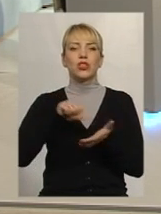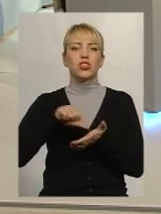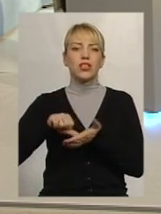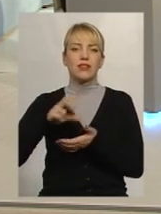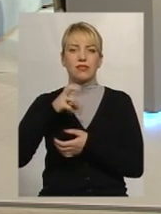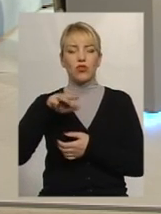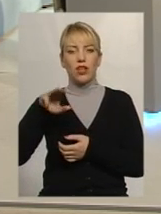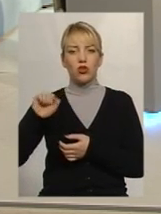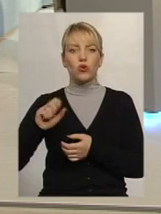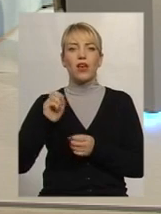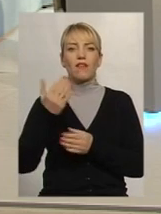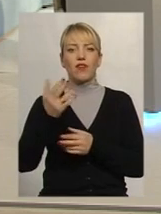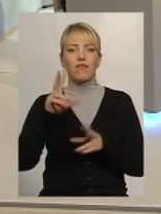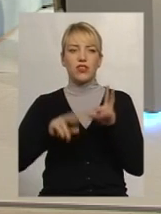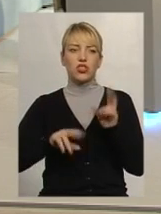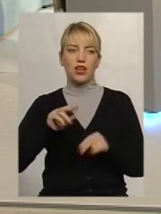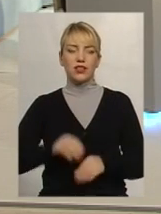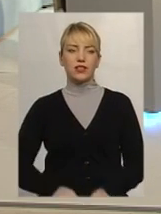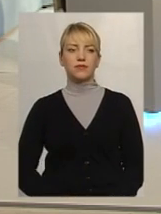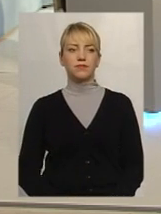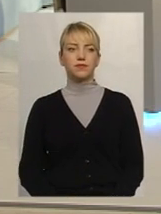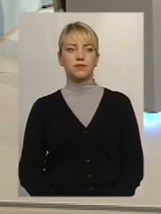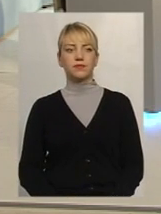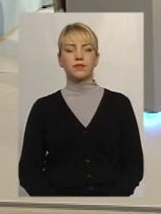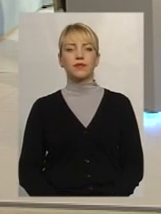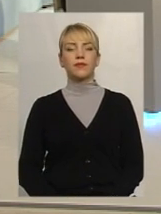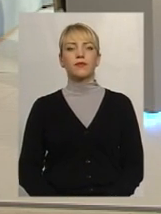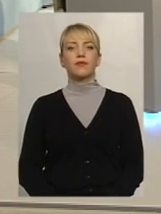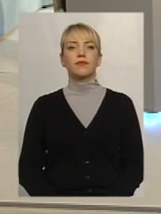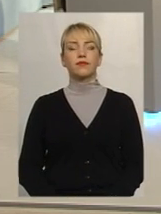як вважаєте, пане Богдане? Ну, звісно,